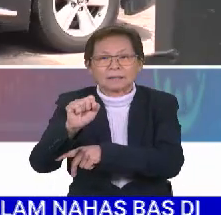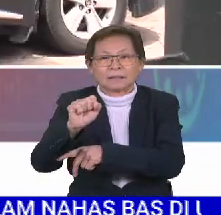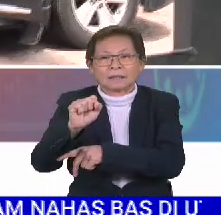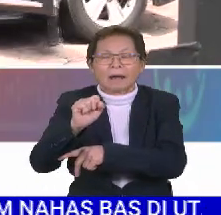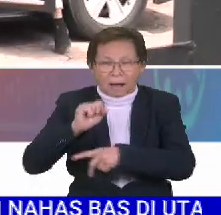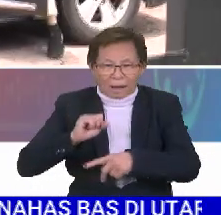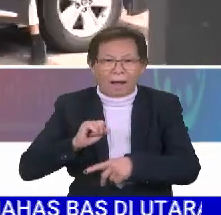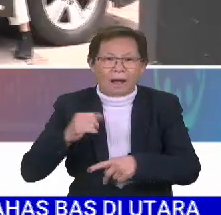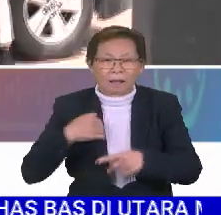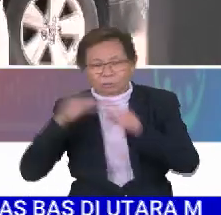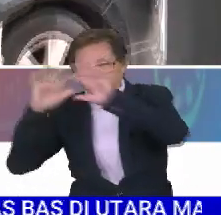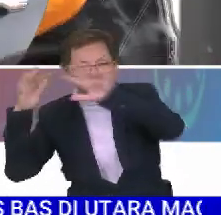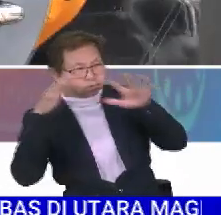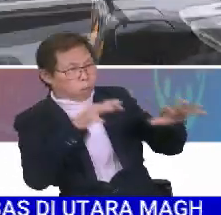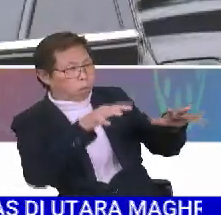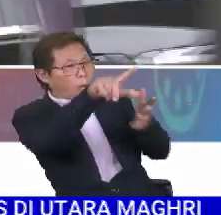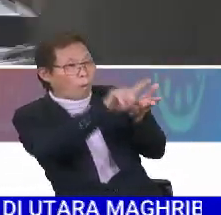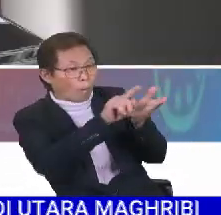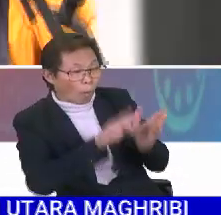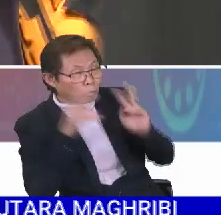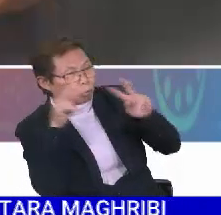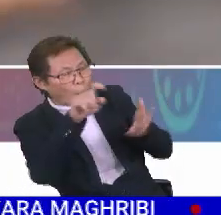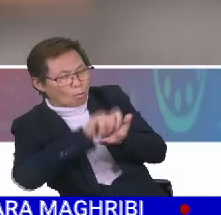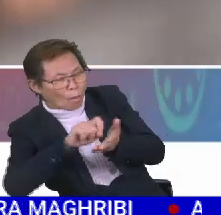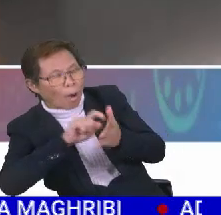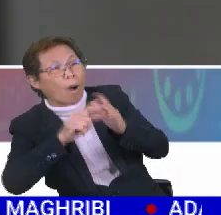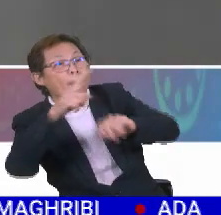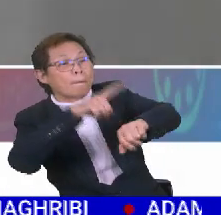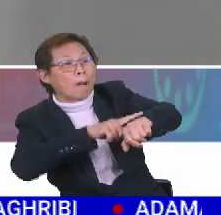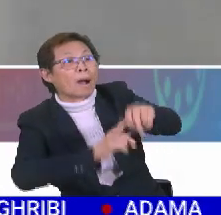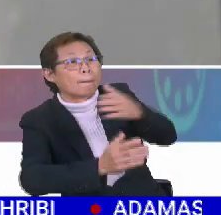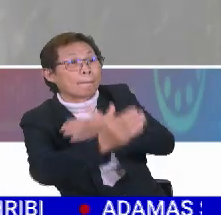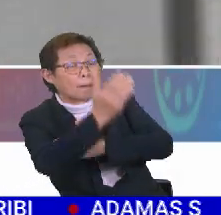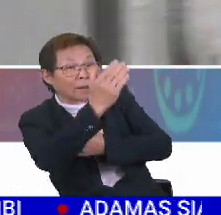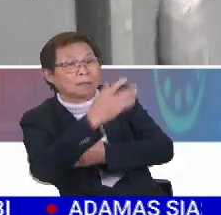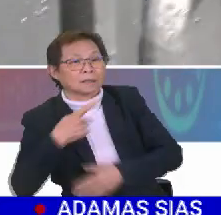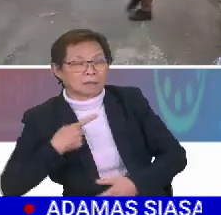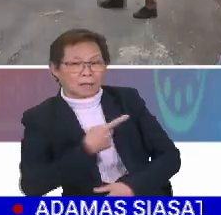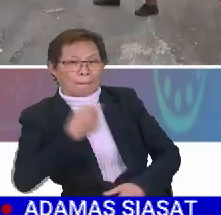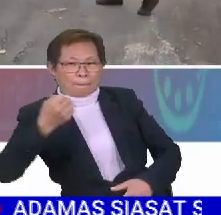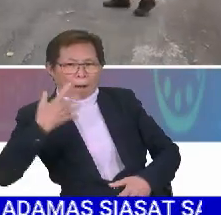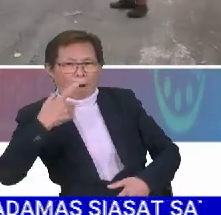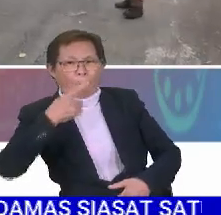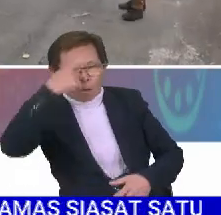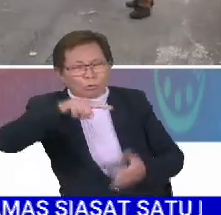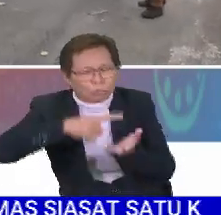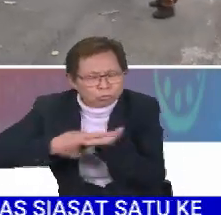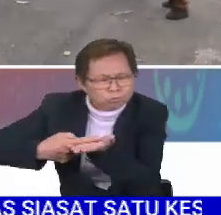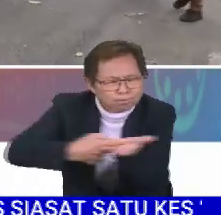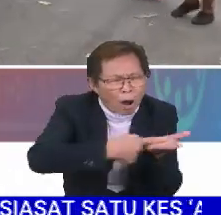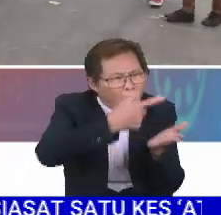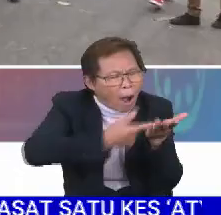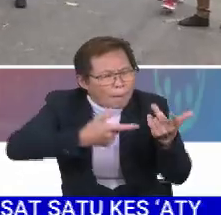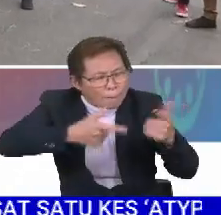mencuri tumpuan kami pengamal media yang membuat liputan sejak awal pagi di sini. Dan dipahamkan kehadiran mereka adalah bagi membincangkan